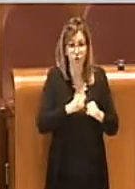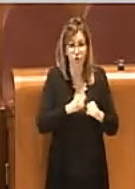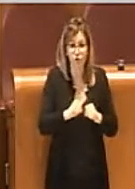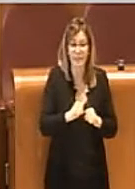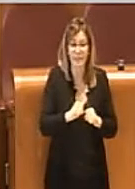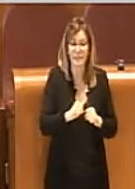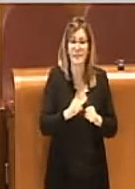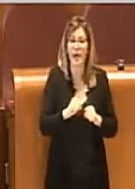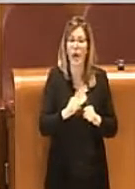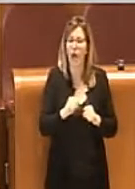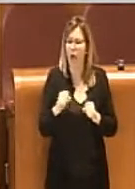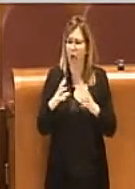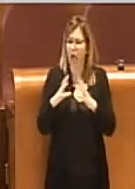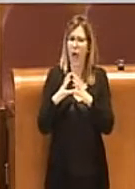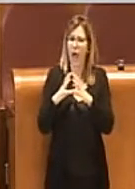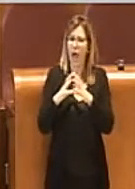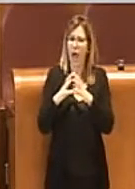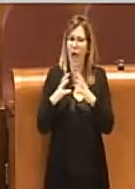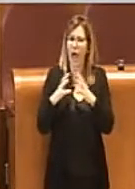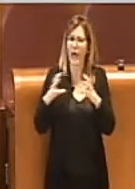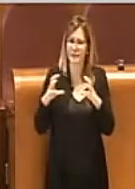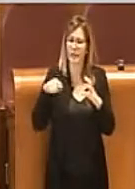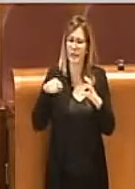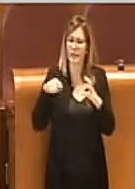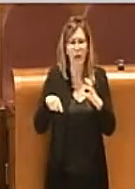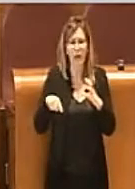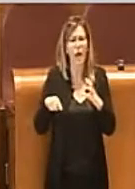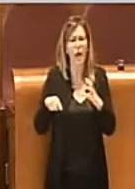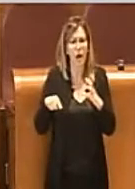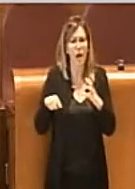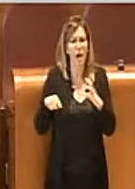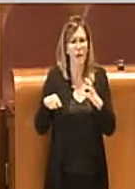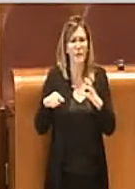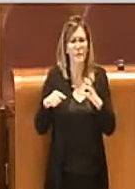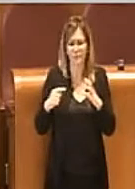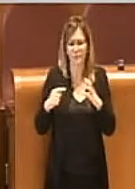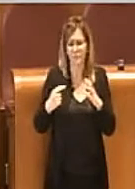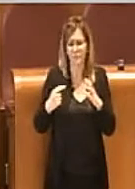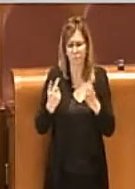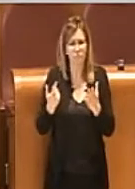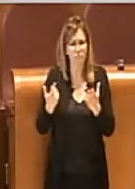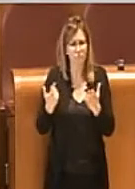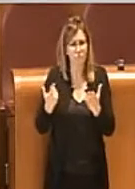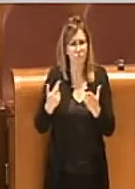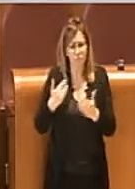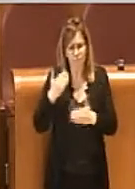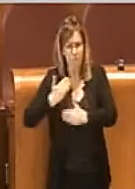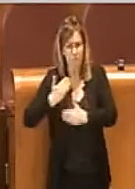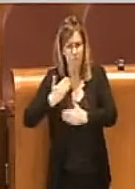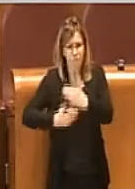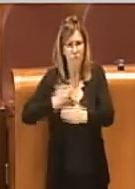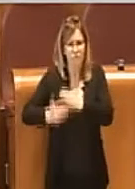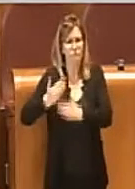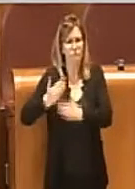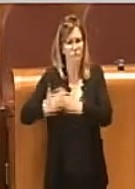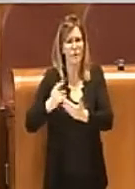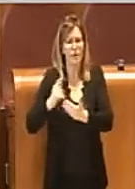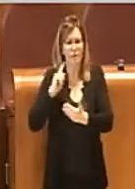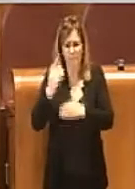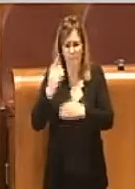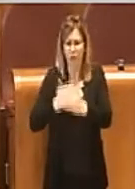un'azienda che sta riacquistando il proprio valore, la propria personalità.